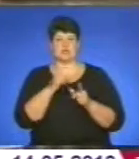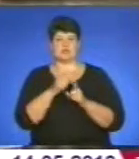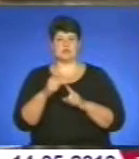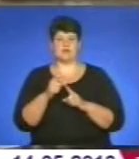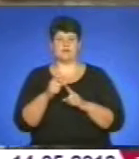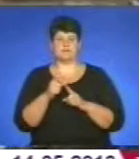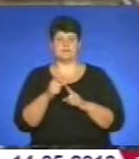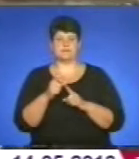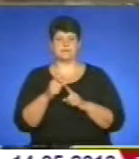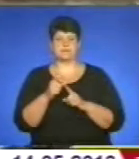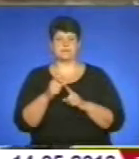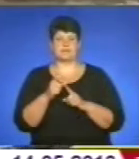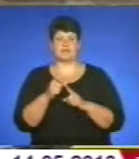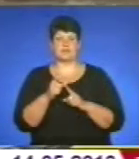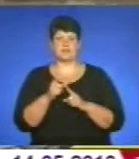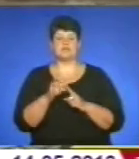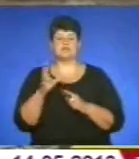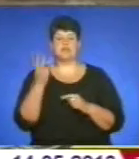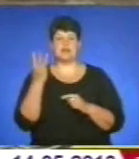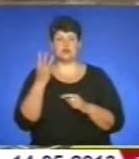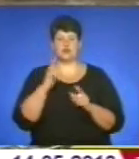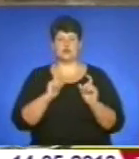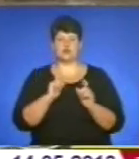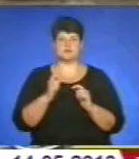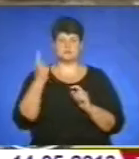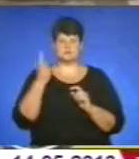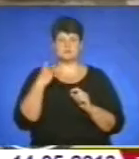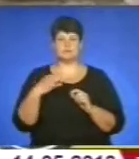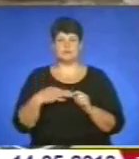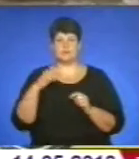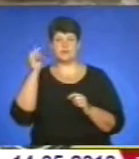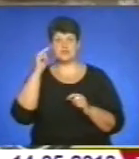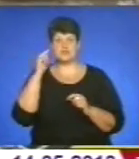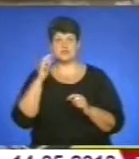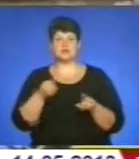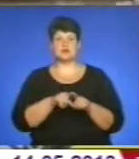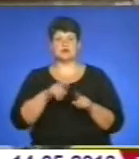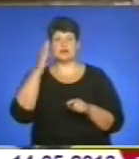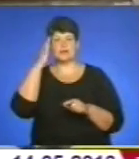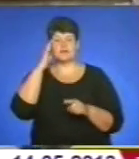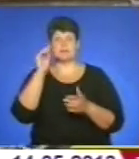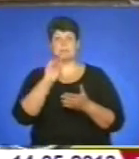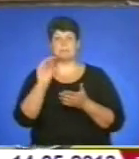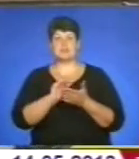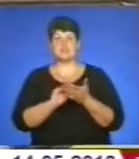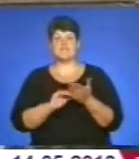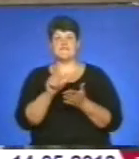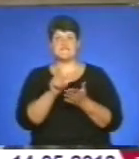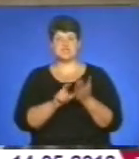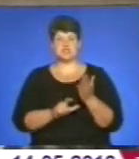курсі, яка в Синівецькому університеті навчається. Тоже, там нав'яток в перші вірші в мене.